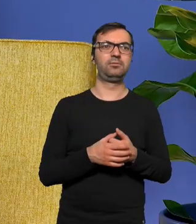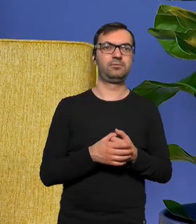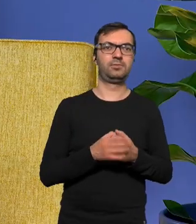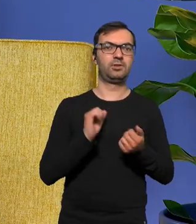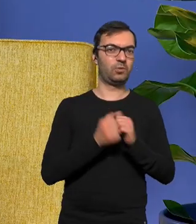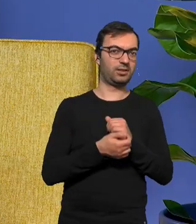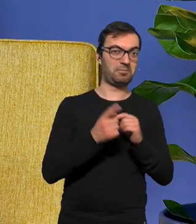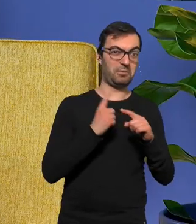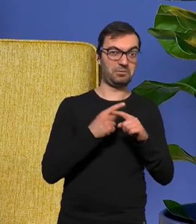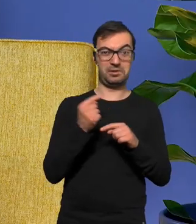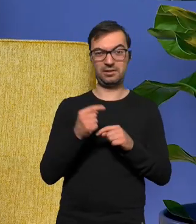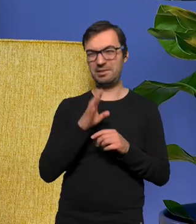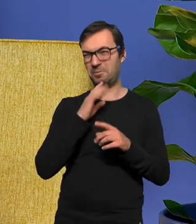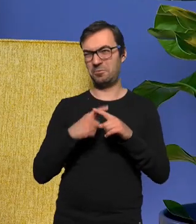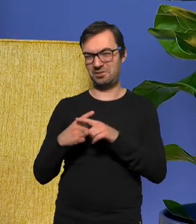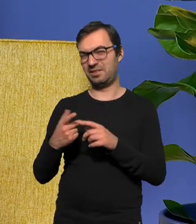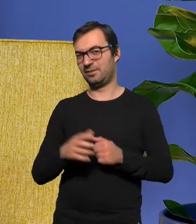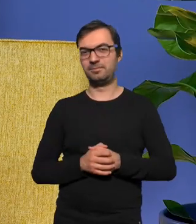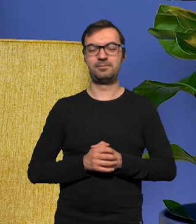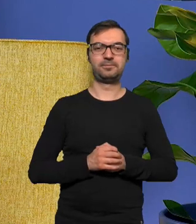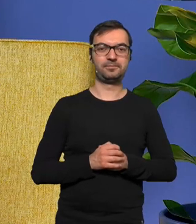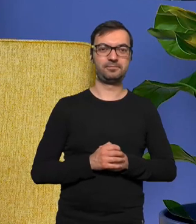zmiana na dobre czy złe myślę że na dobre